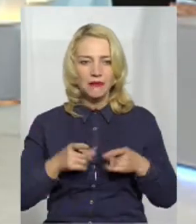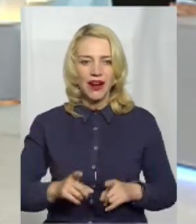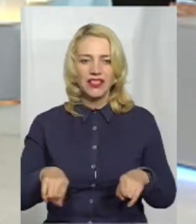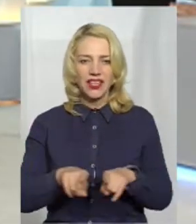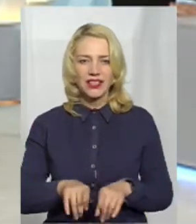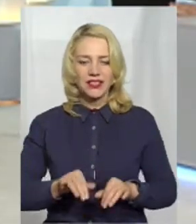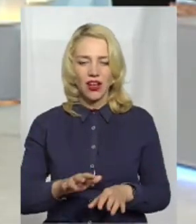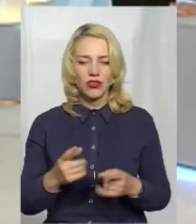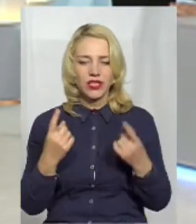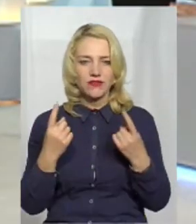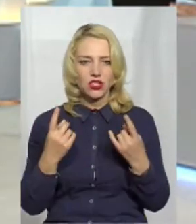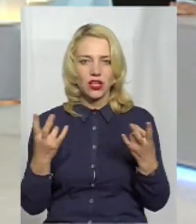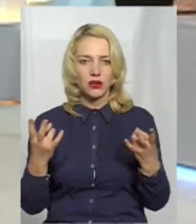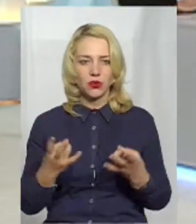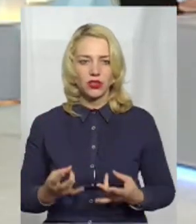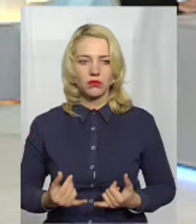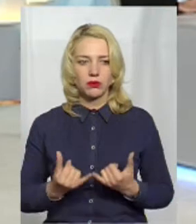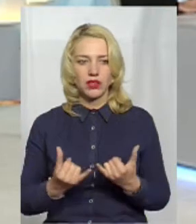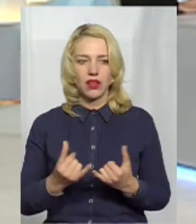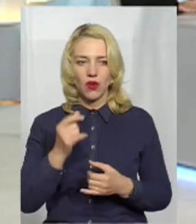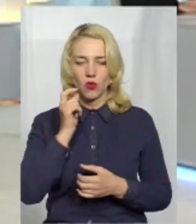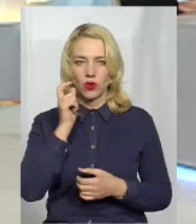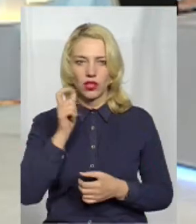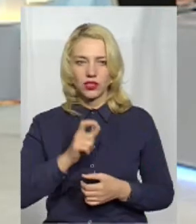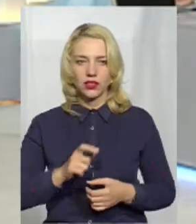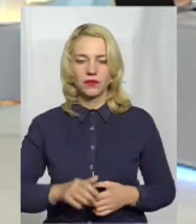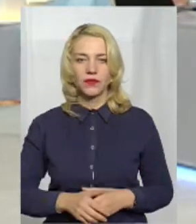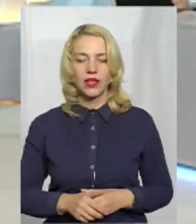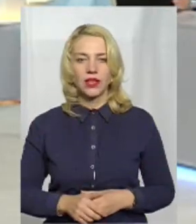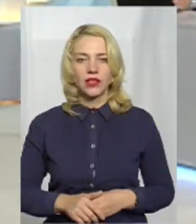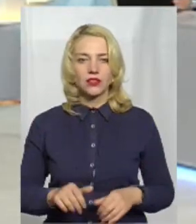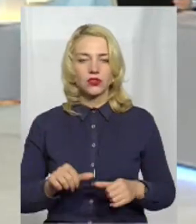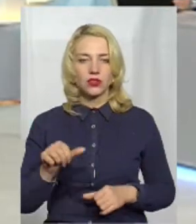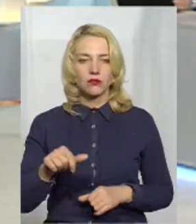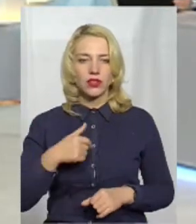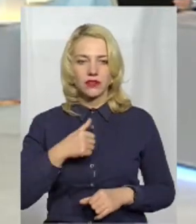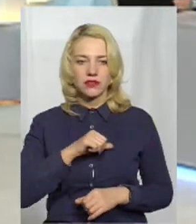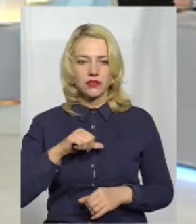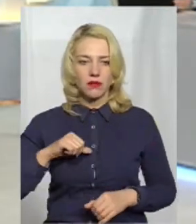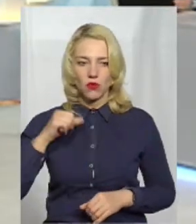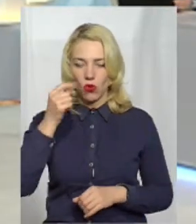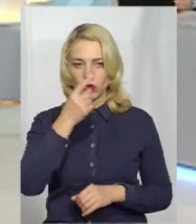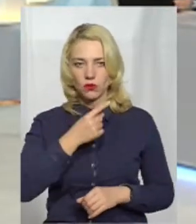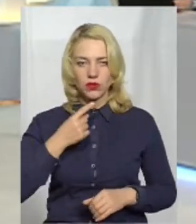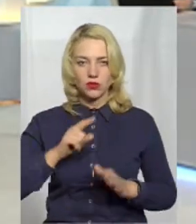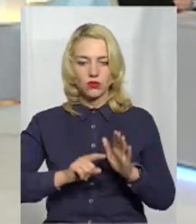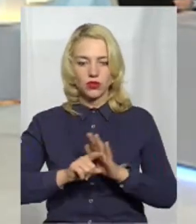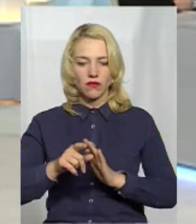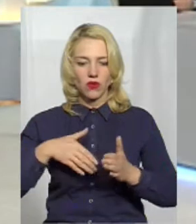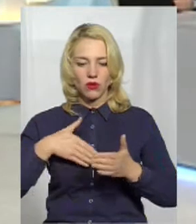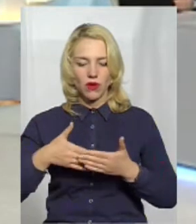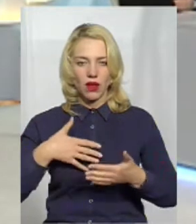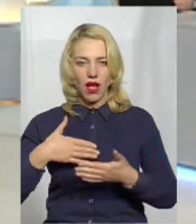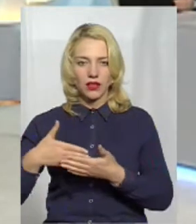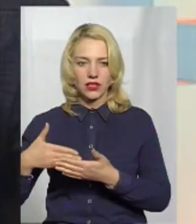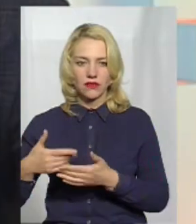заходи, вони є надзвичайно потрібними для України. І, зокрема, я сам особисто почав займатися громадською активністю